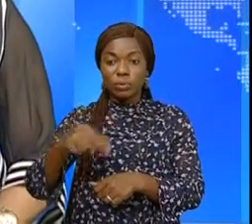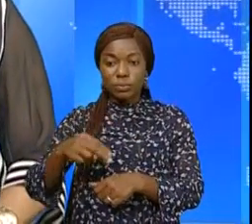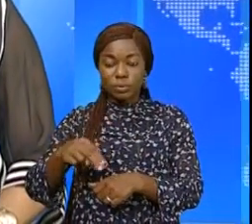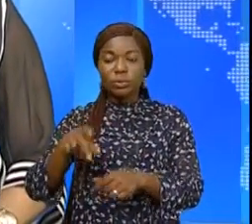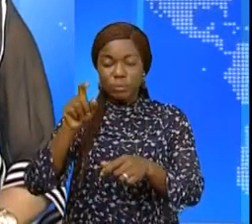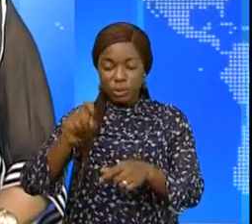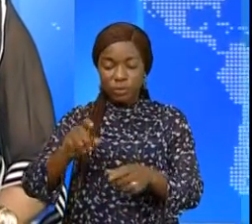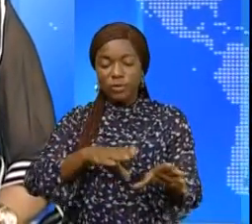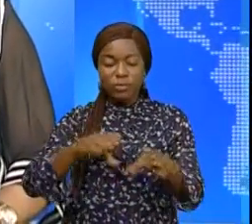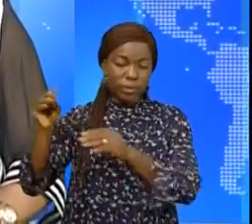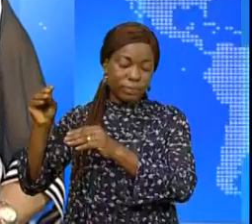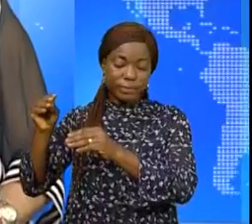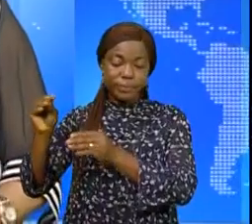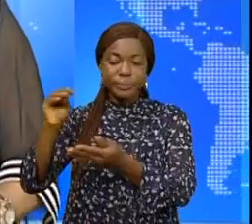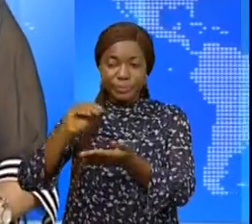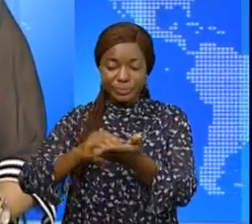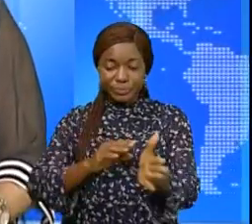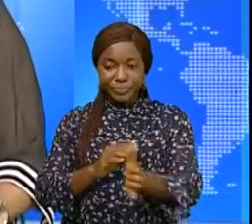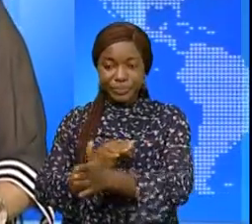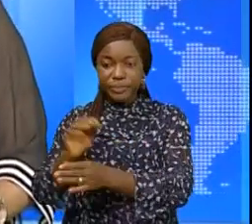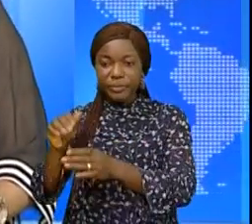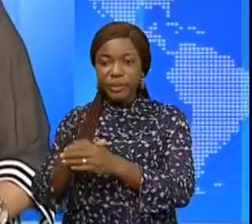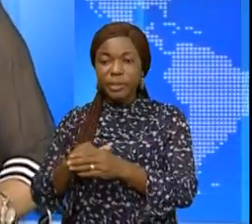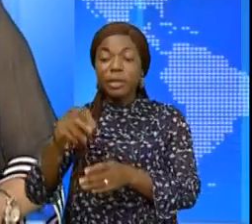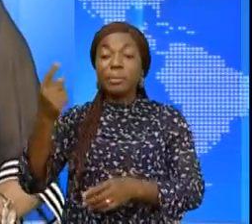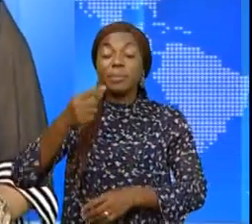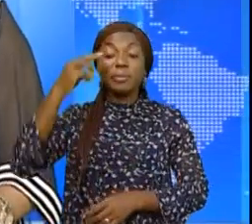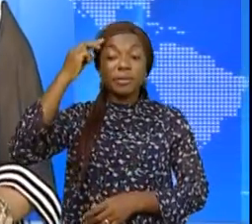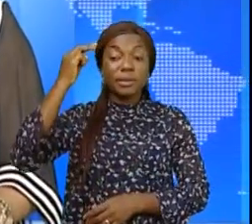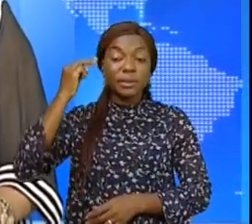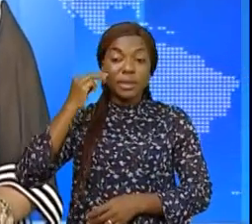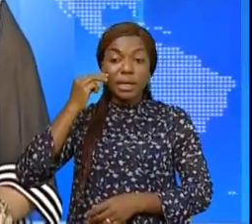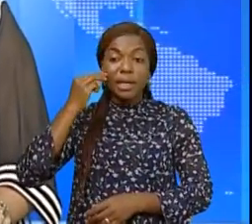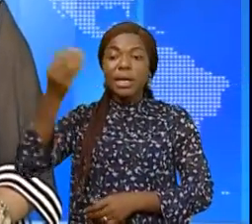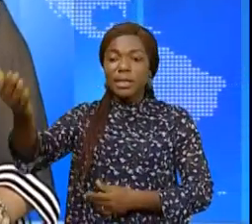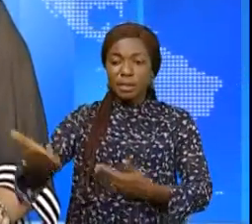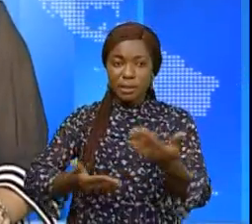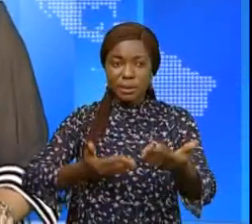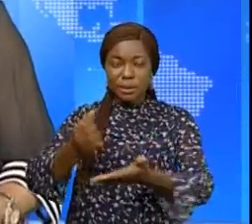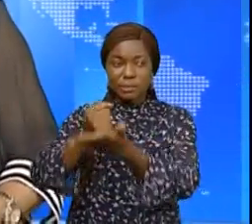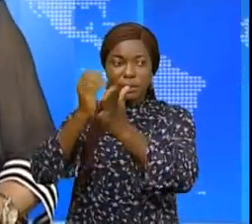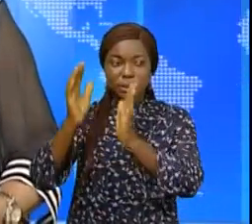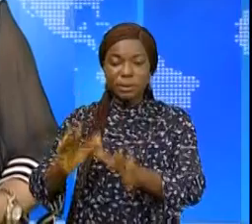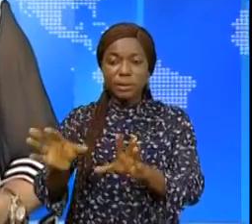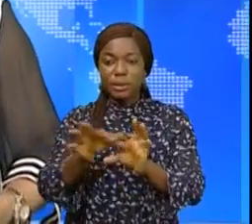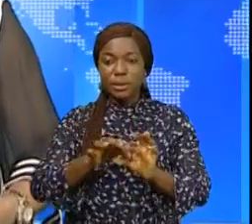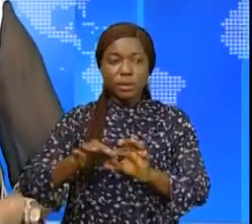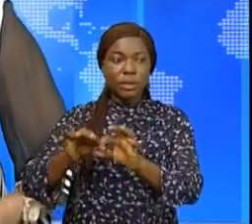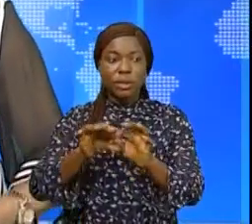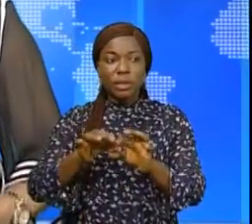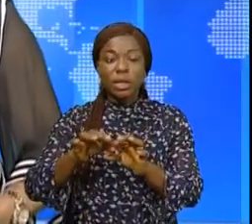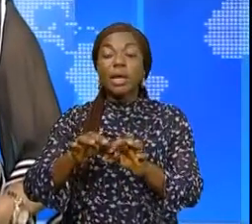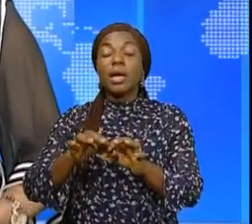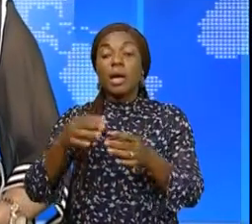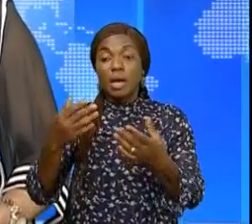A la primature, le Premier ministre a conféré tour à tour avec l'ambassadeur de l'Union Européenne, celui de la Suède,